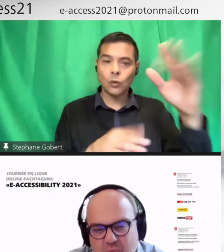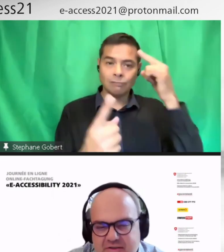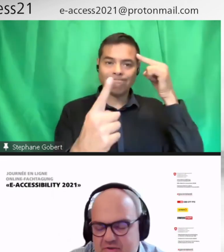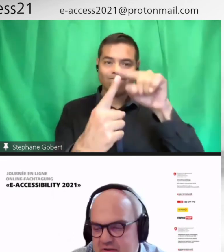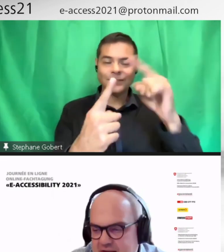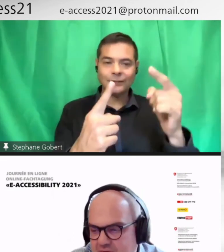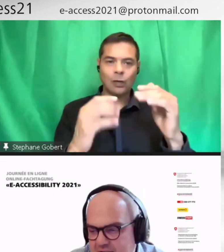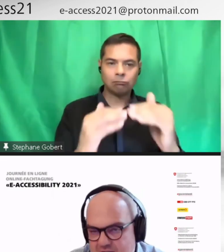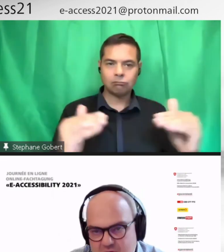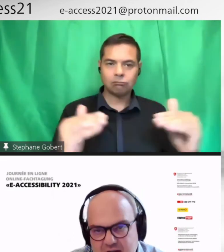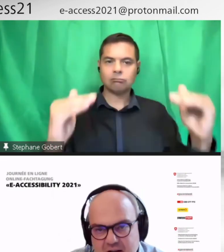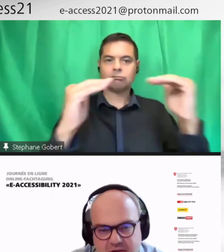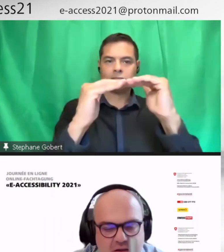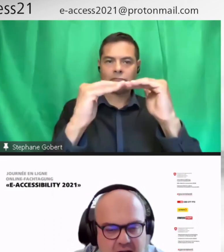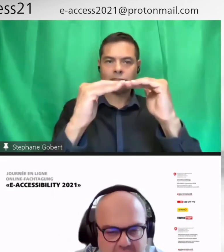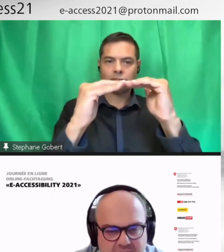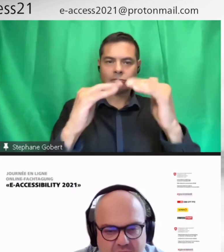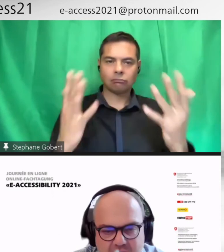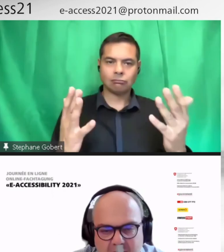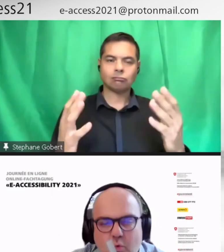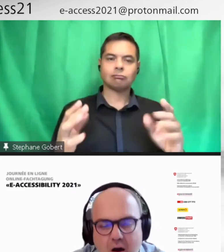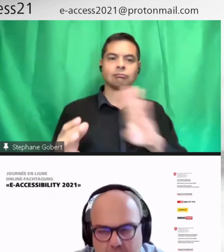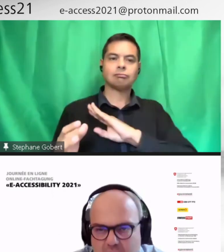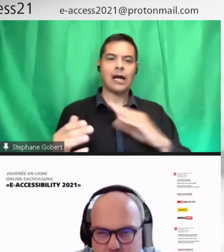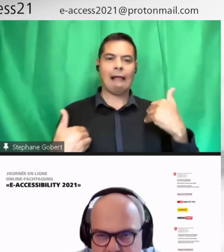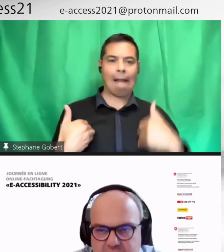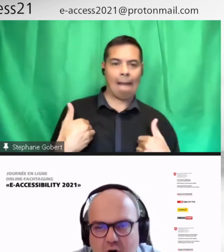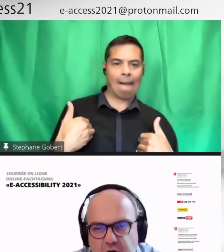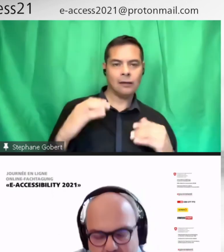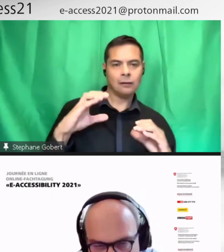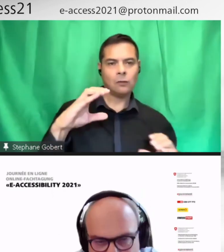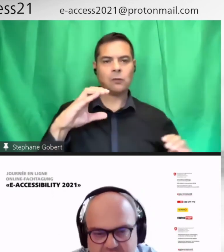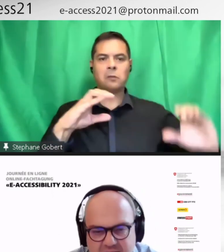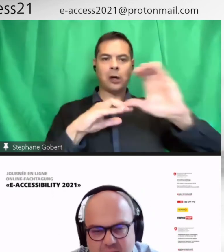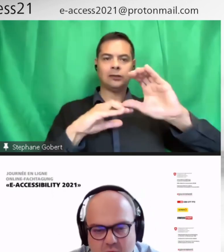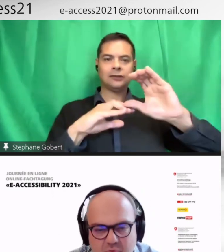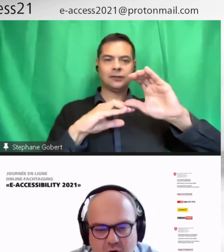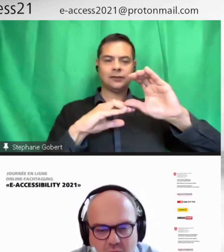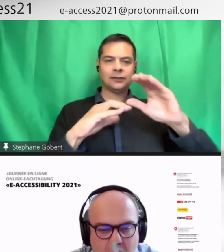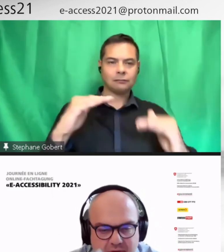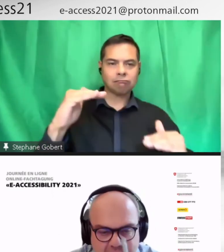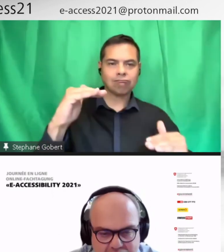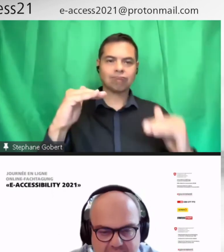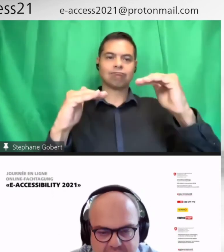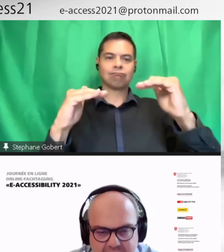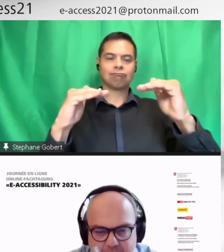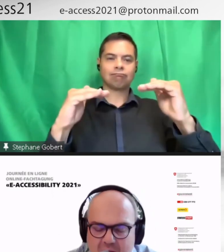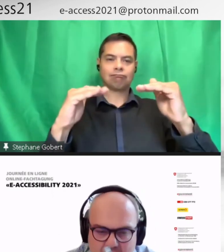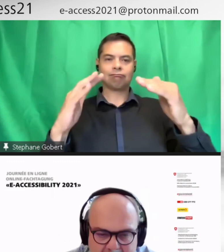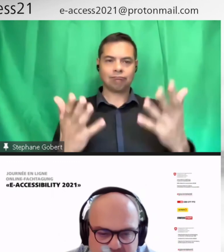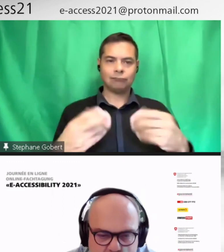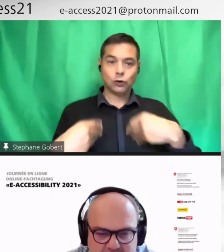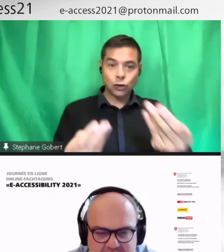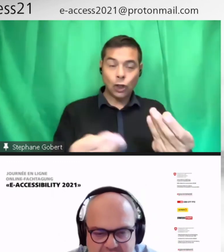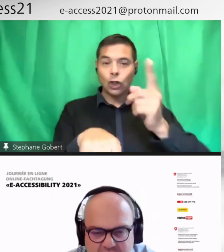compensation de désavantage. Donc, l'élève qui avait difficulté la droite à plus de temps, à une échelle qui était un peu plus haute, etc. On a